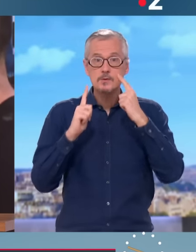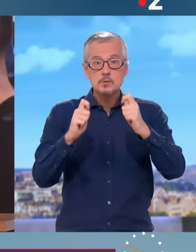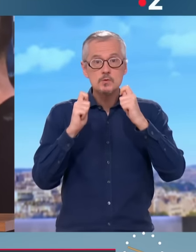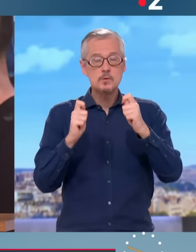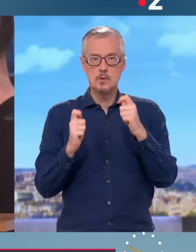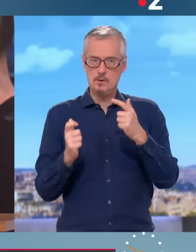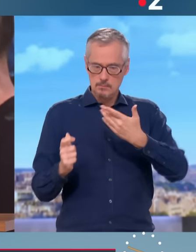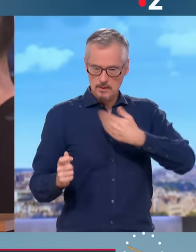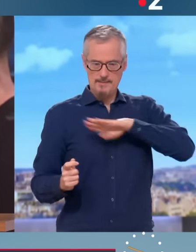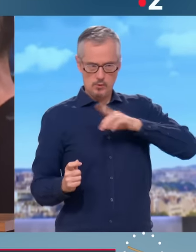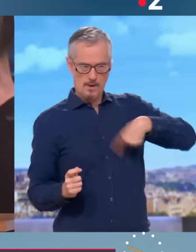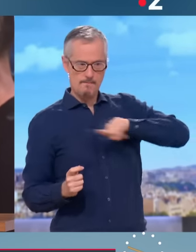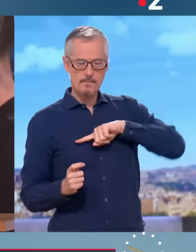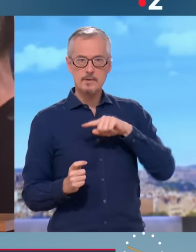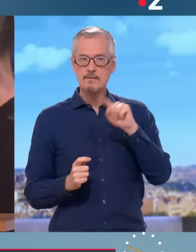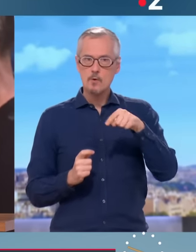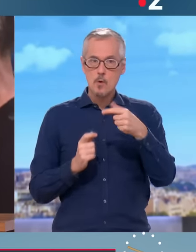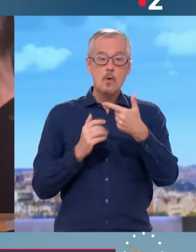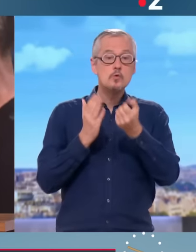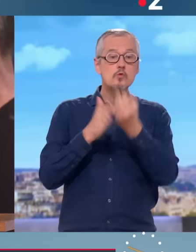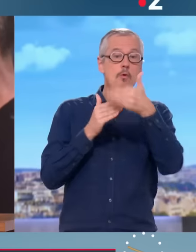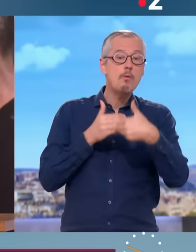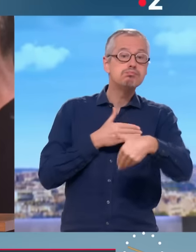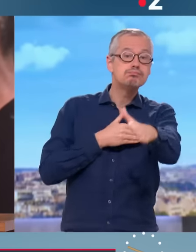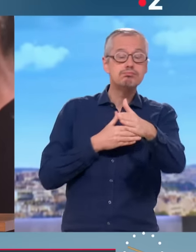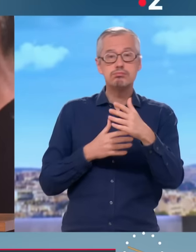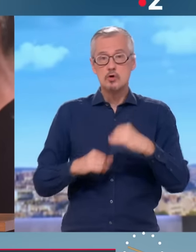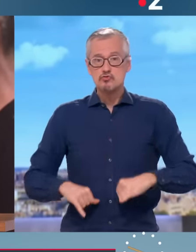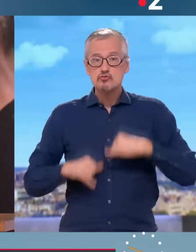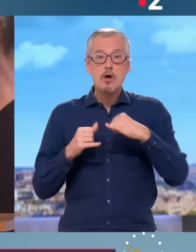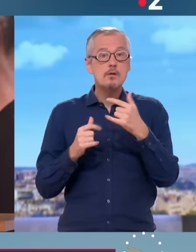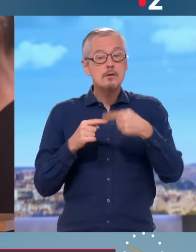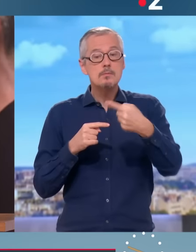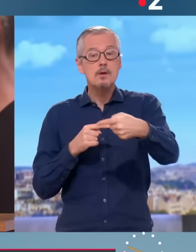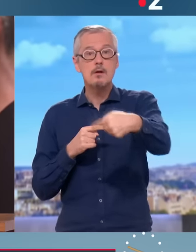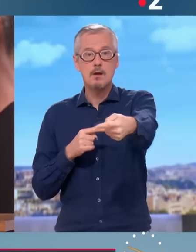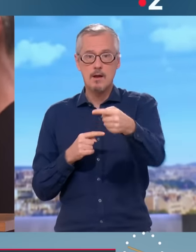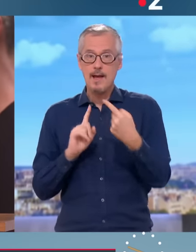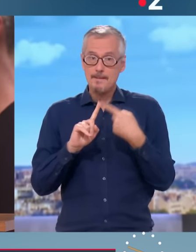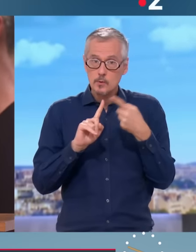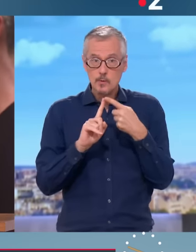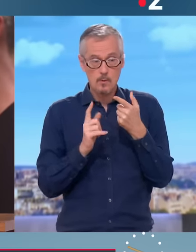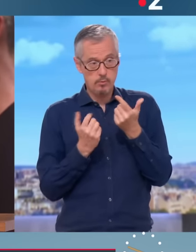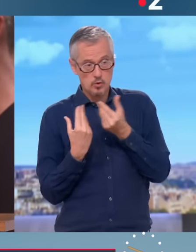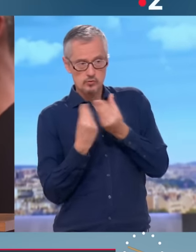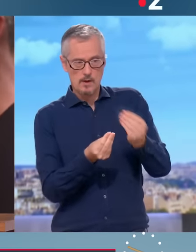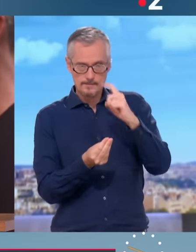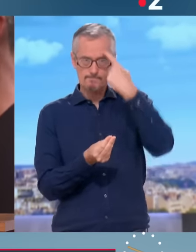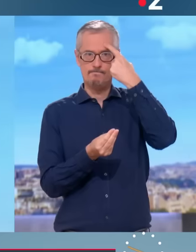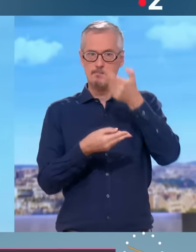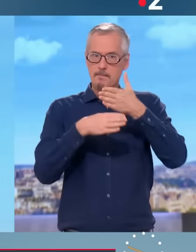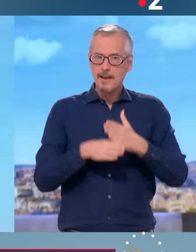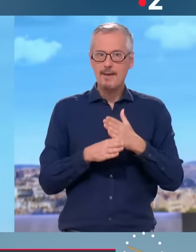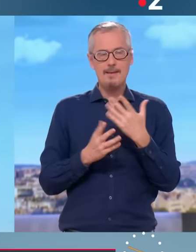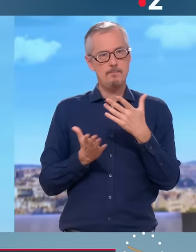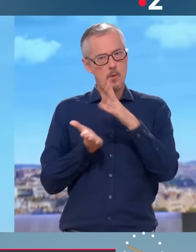n'avons pas le droit de priver la nouvelle génération d'une alternance, d'abord, d'un modèle alternatif qui remet de l'humain au cœur de